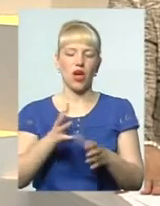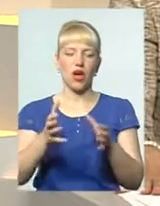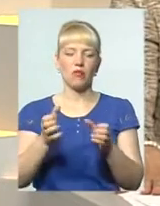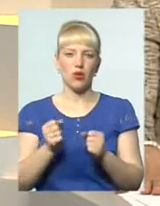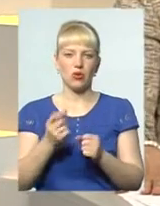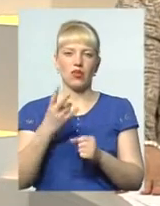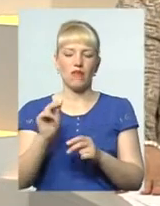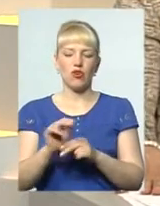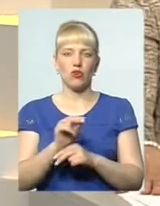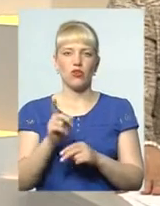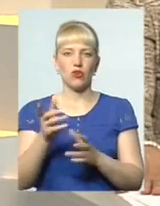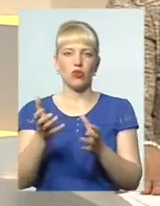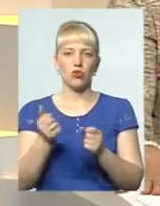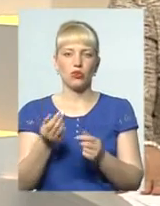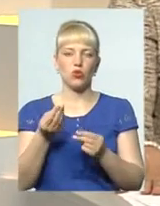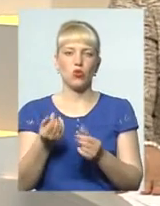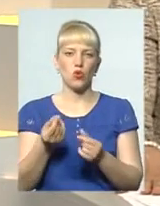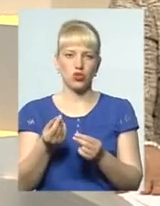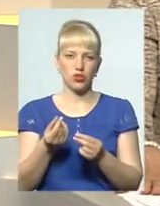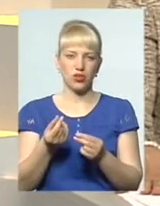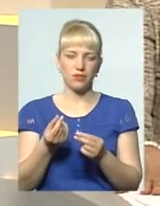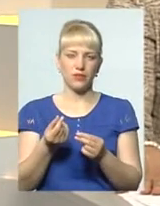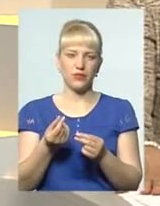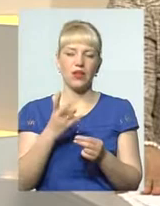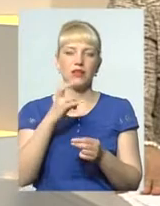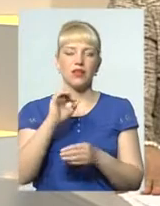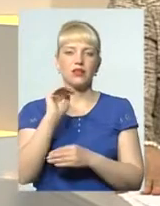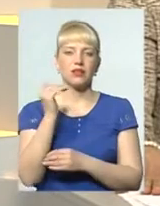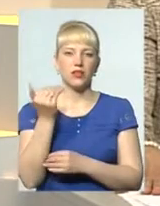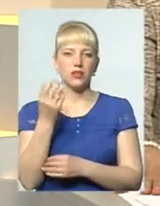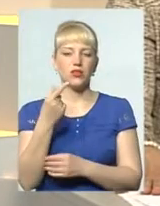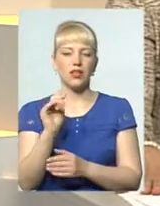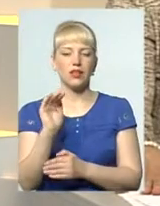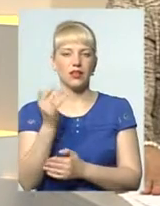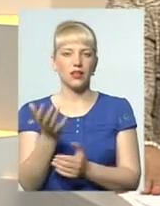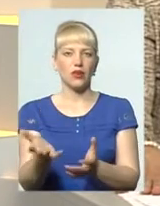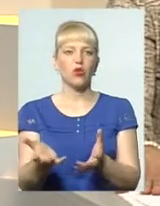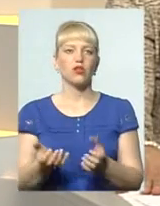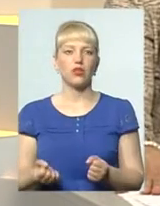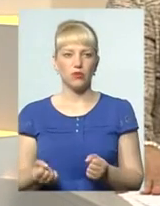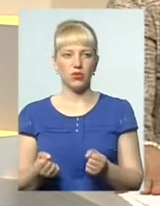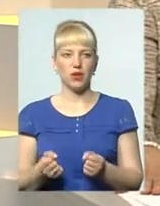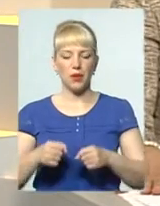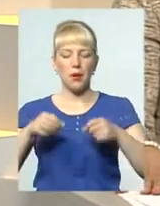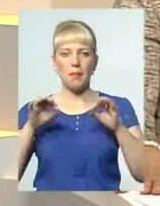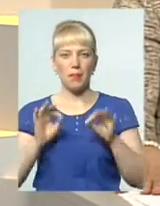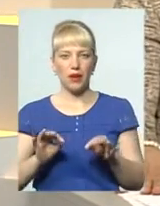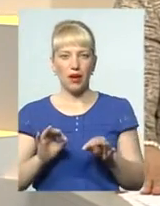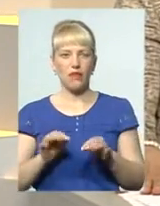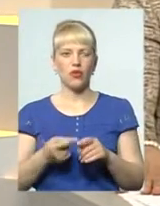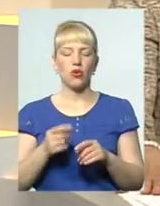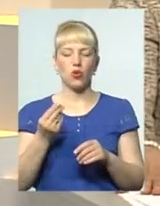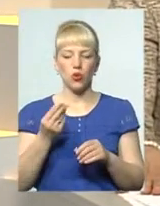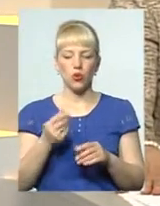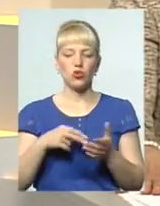отримують певну суму коштів на дитину, де дитина отримує правильно, гроші ходять за